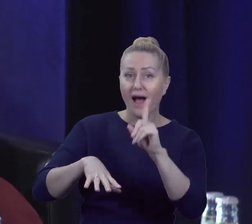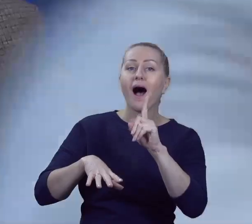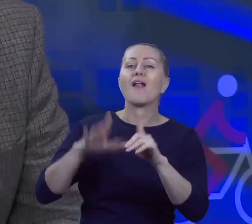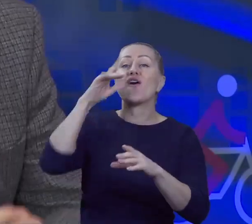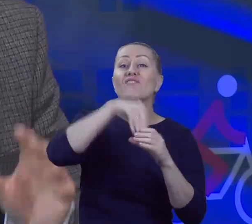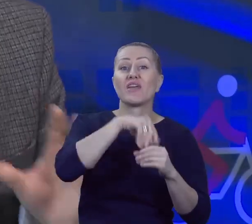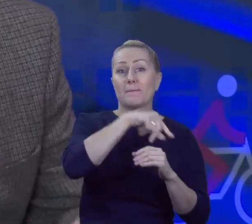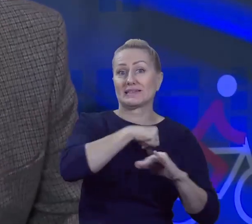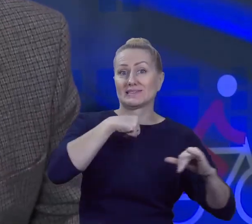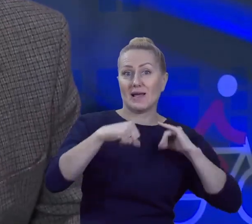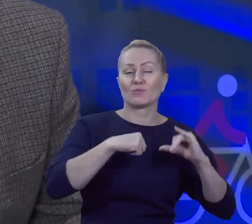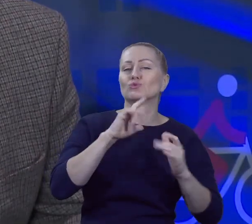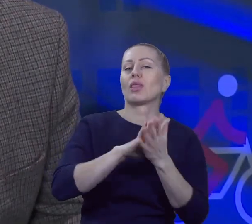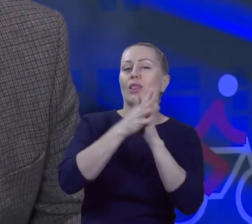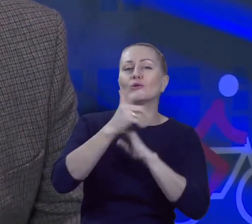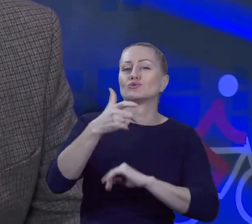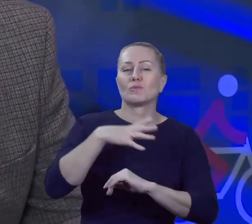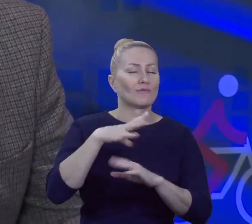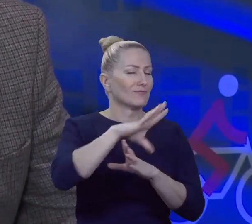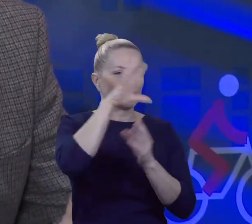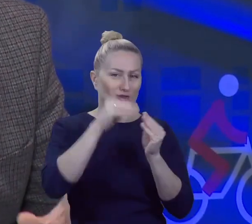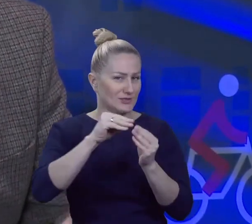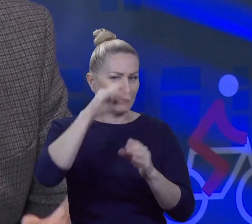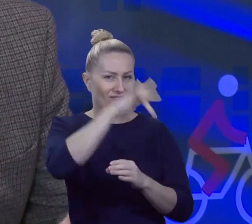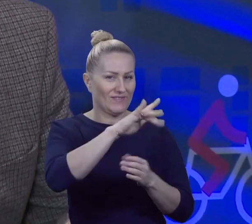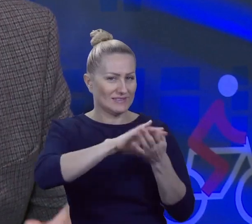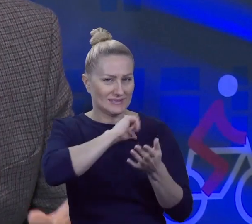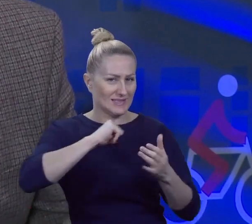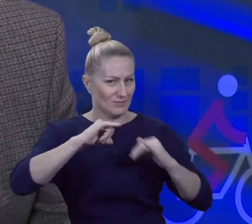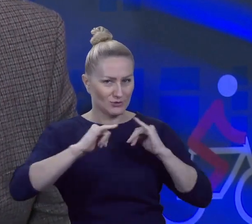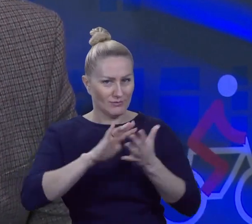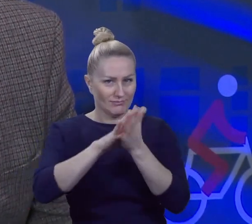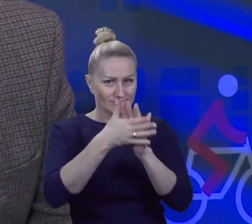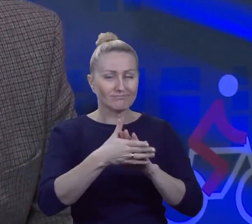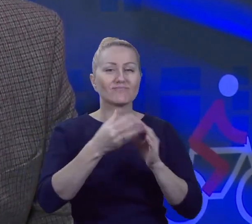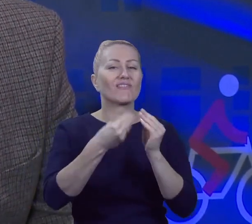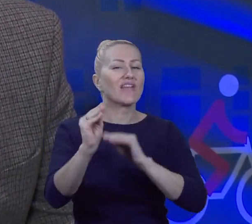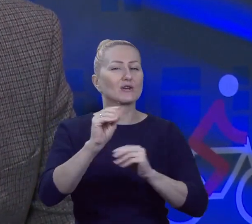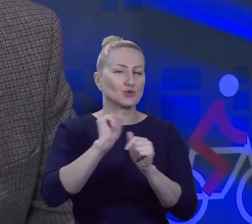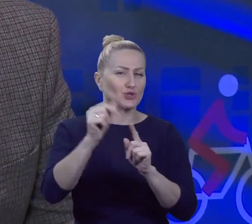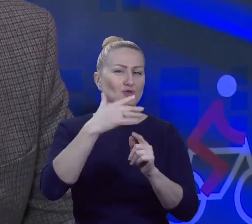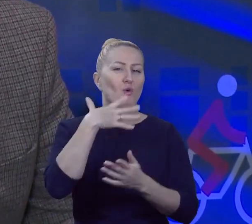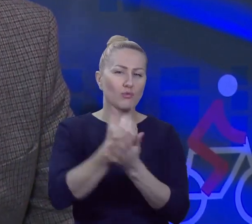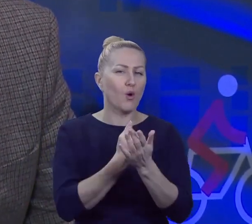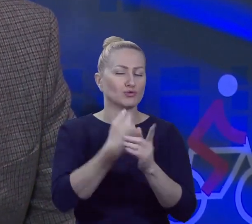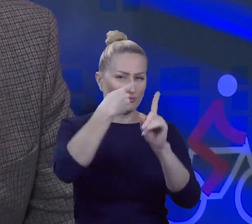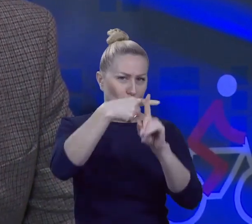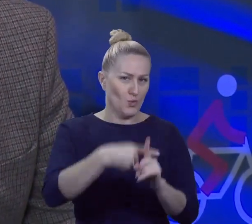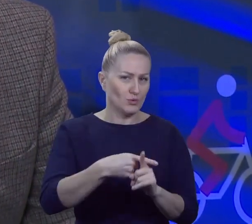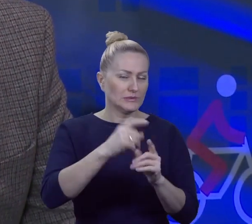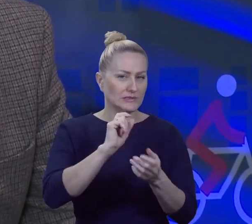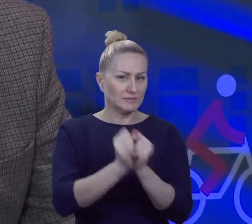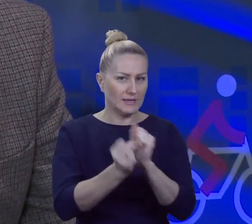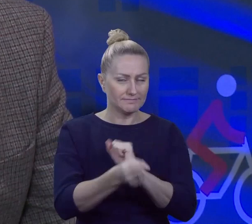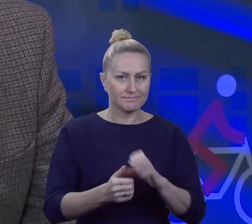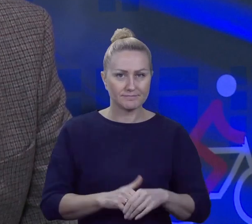samorządzie? Ale wszystko się zmieniło w samorządzie i wszystko poszło na plus, albo przynajmniej większość poszło na plus i trzeba to docenić, bo